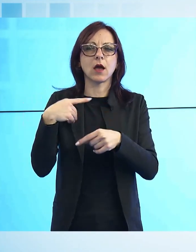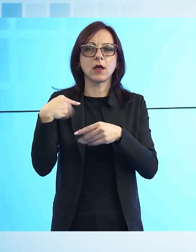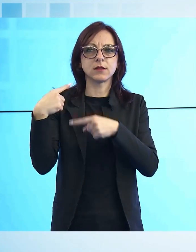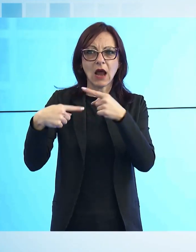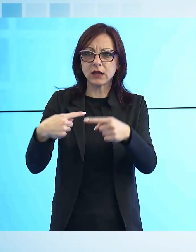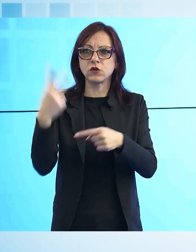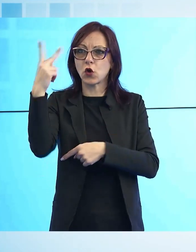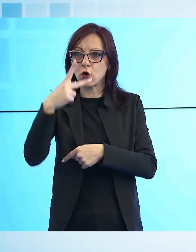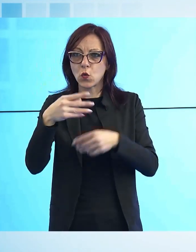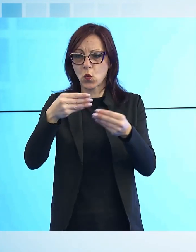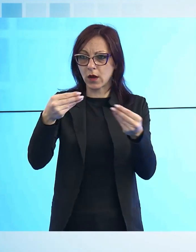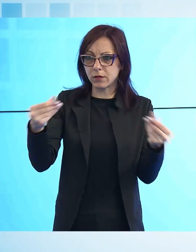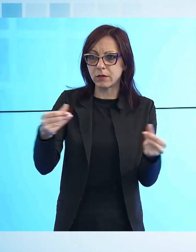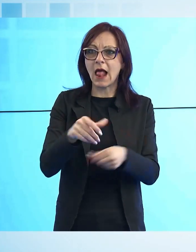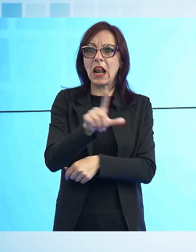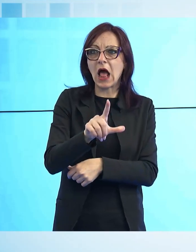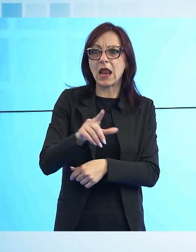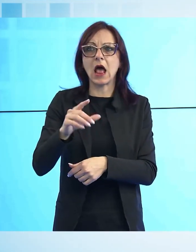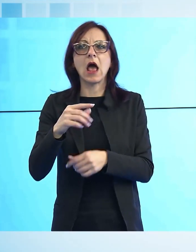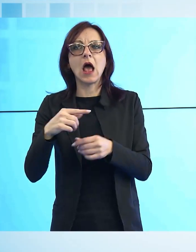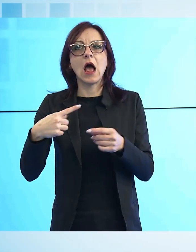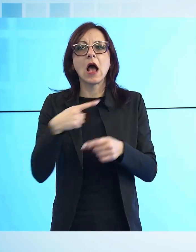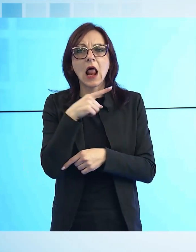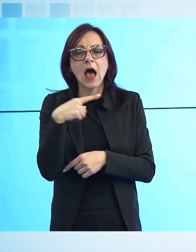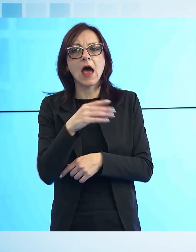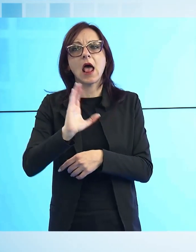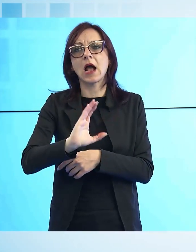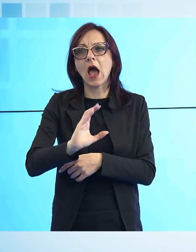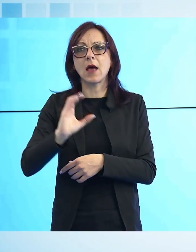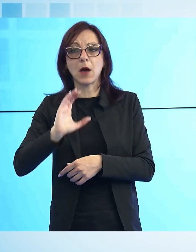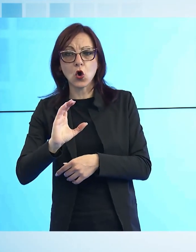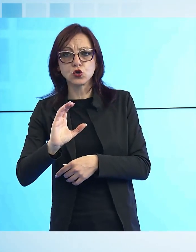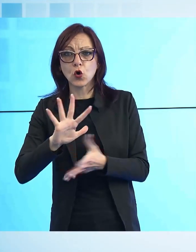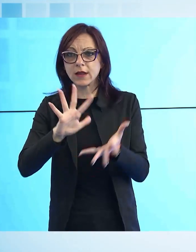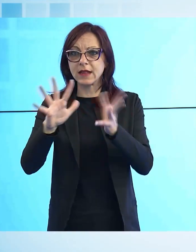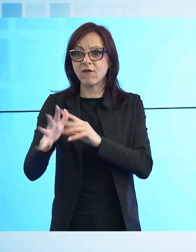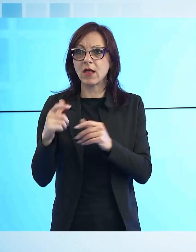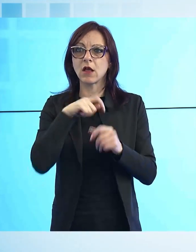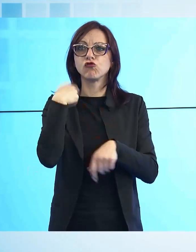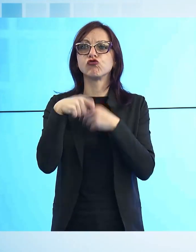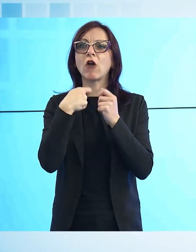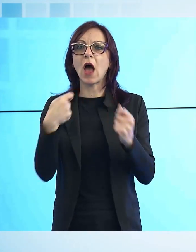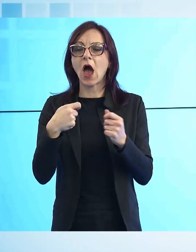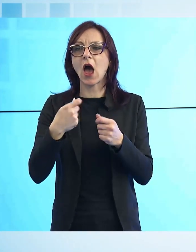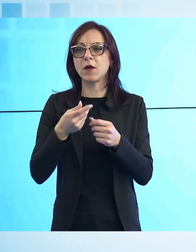seta, lino, cotone, lana e canapa per confezionare sciarpe, borse e piccoli manufatti per la casa.